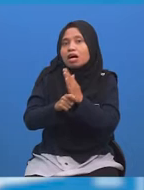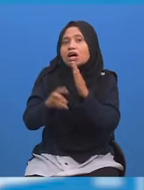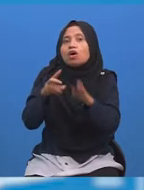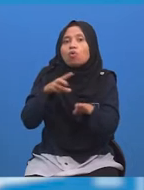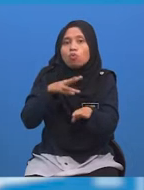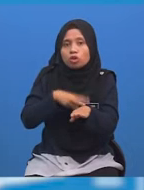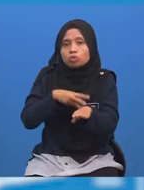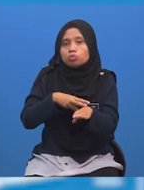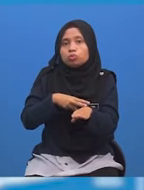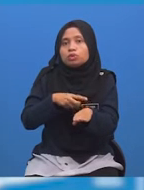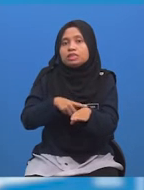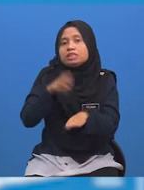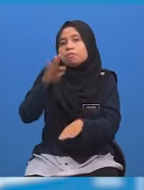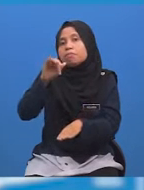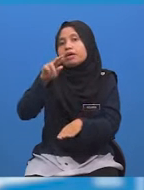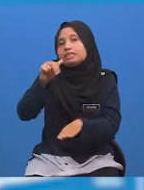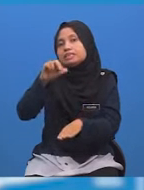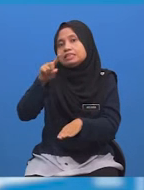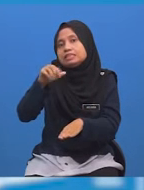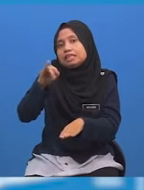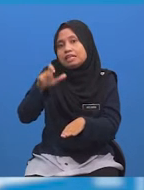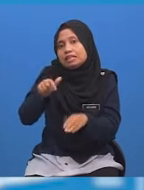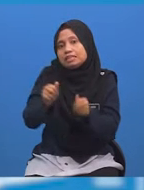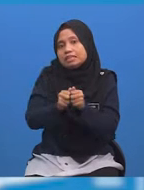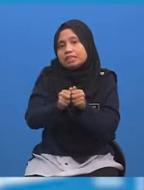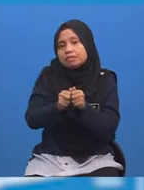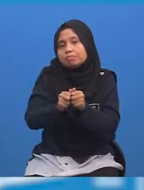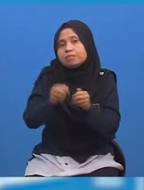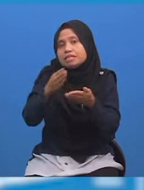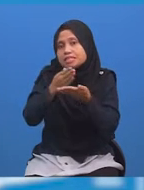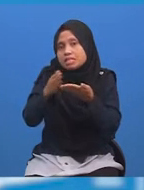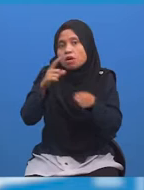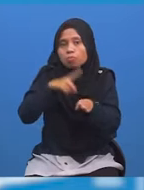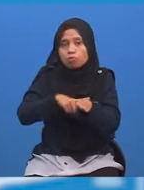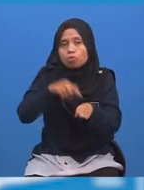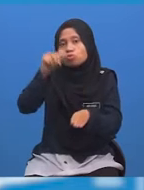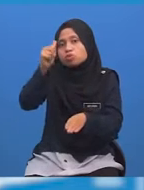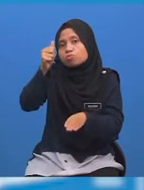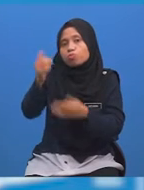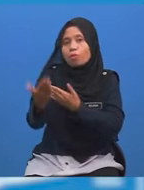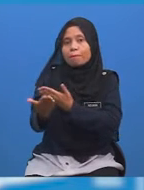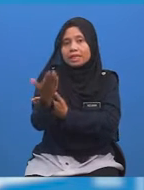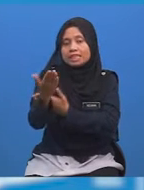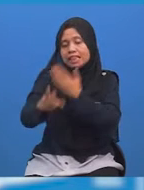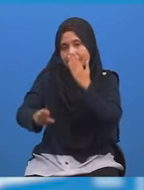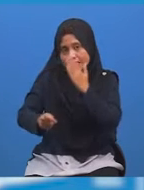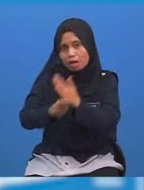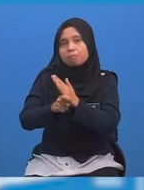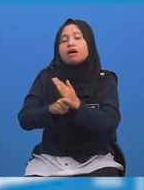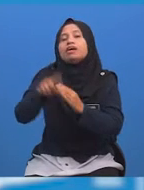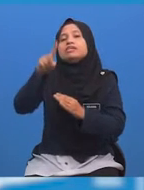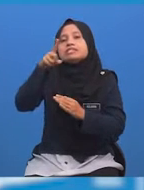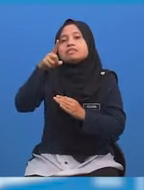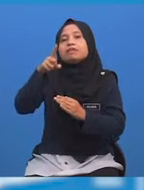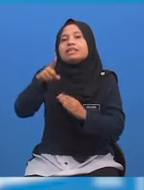Masukkan beza masa iaitu Pukul 10 pagi Pukul Tambah